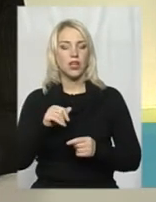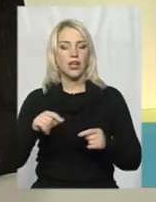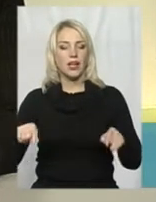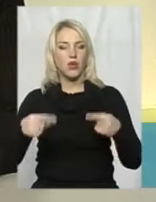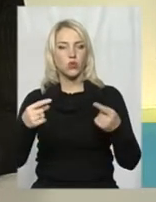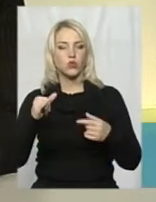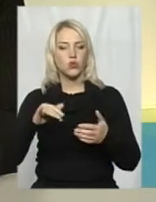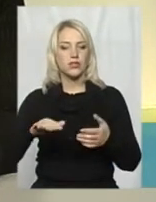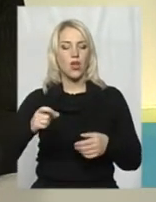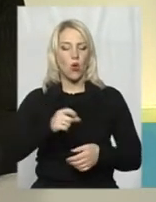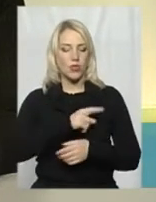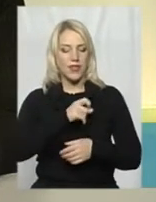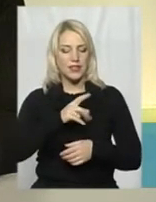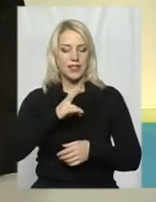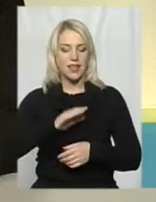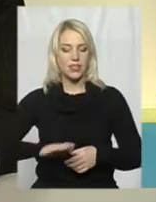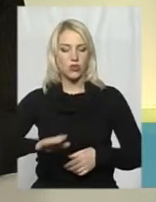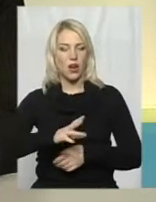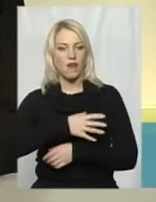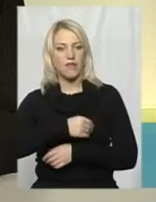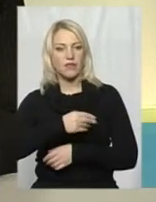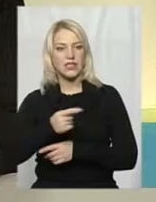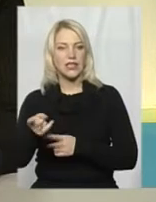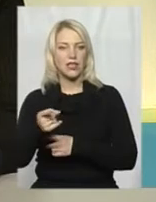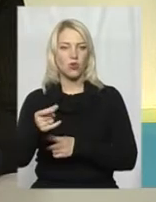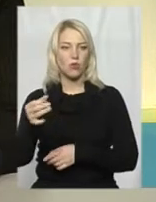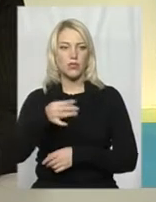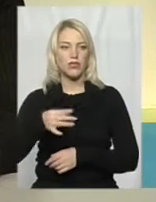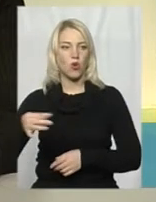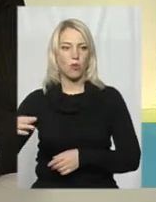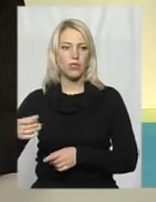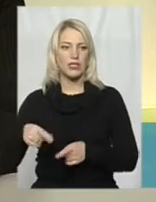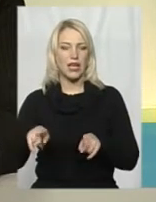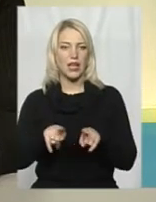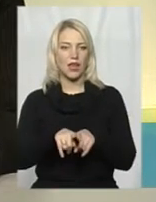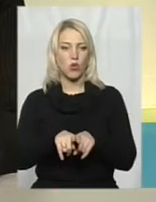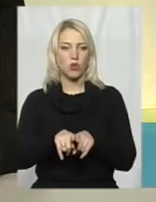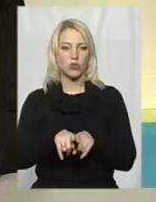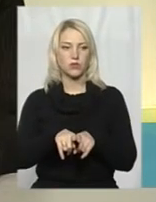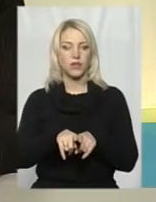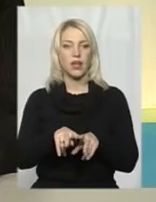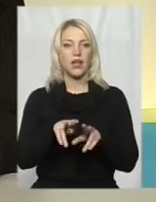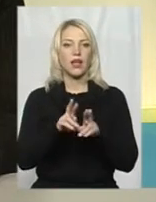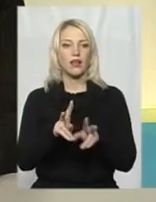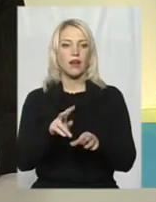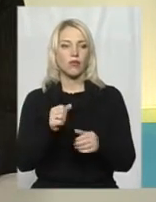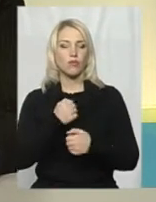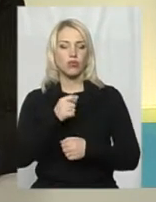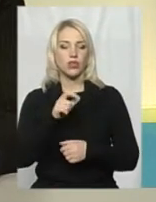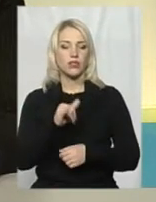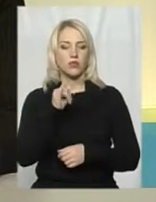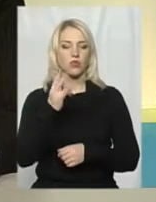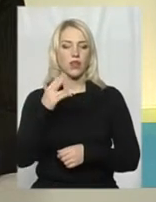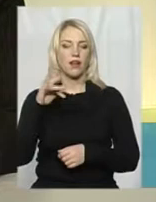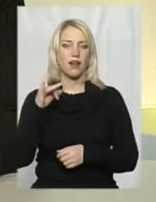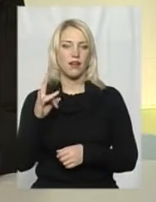Львівської і Тернопільської областей. Ну, а також як боєць УНР